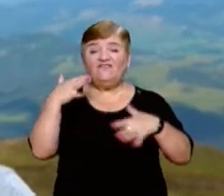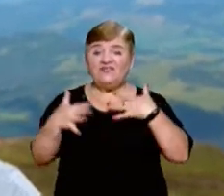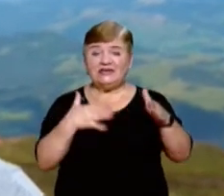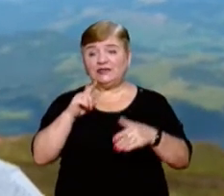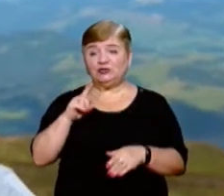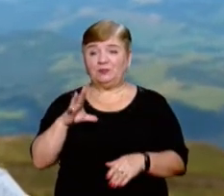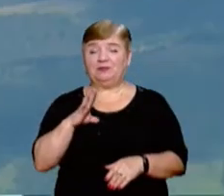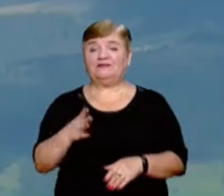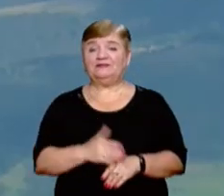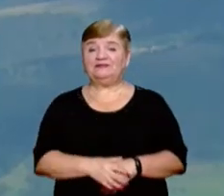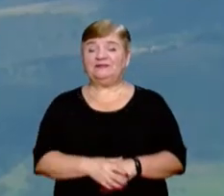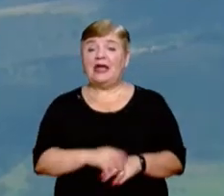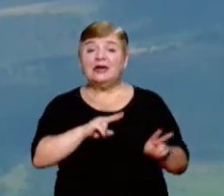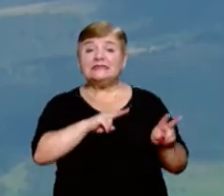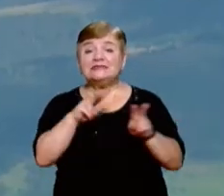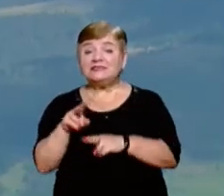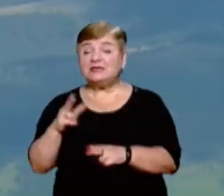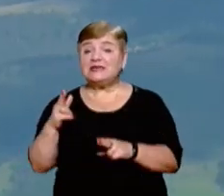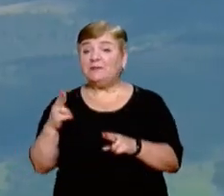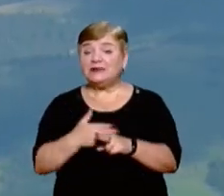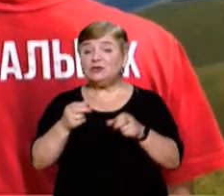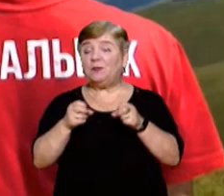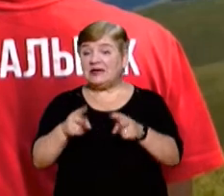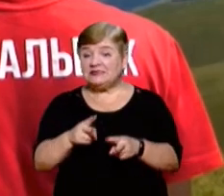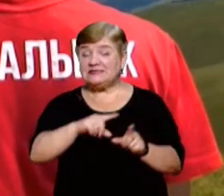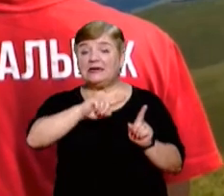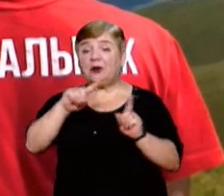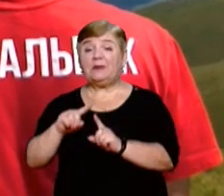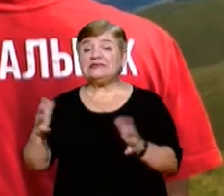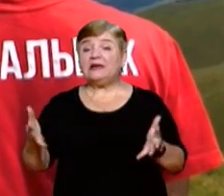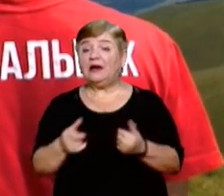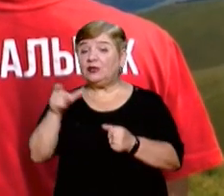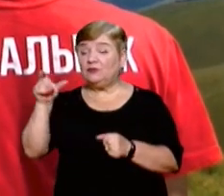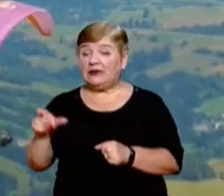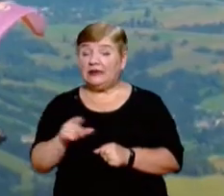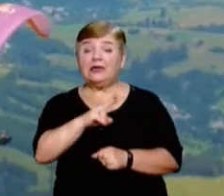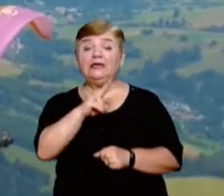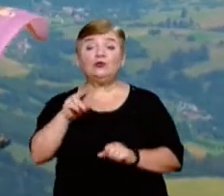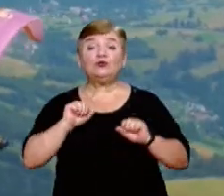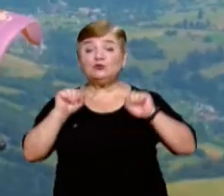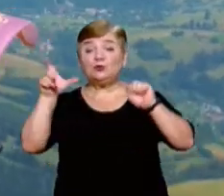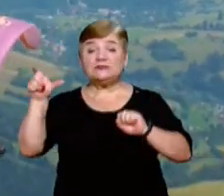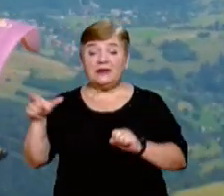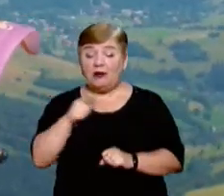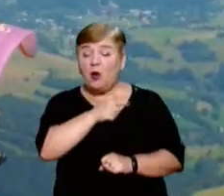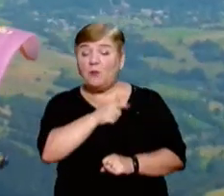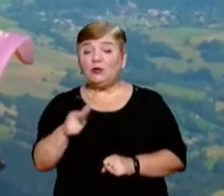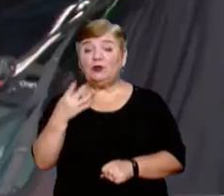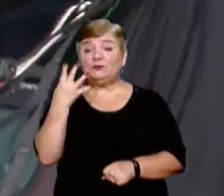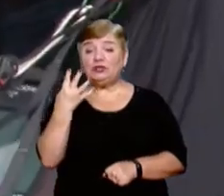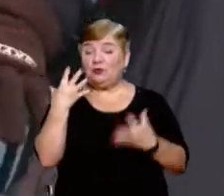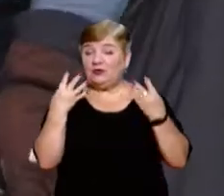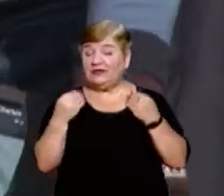найважче. так, так. Стежать за безпекою під час змагань закарпатські рятувальники. Наразі ніхто із спортсменів протягом чотирьох днів